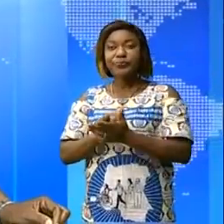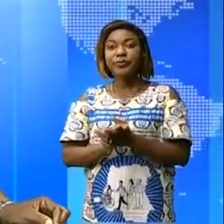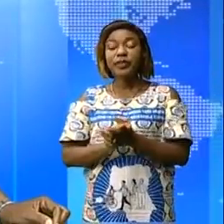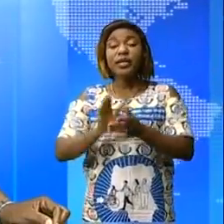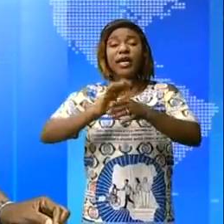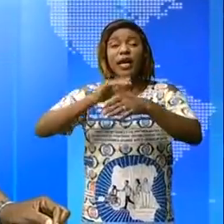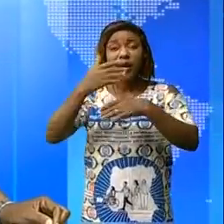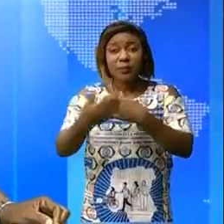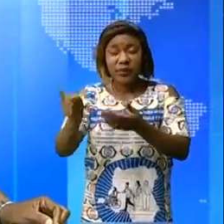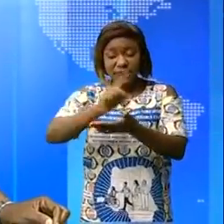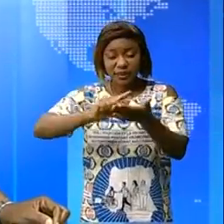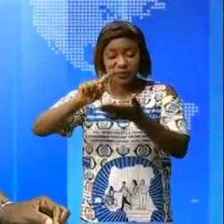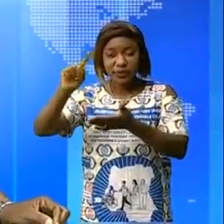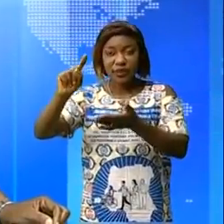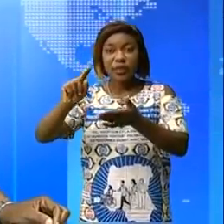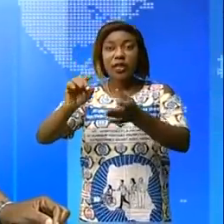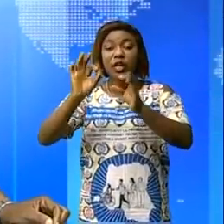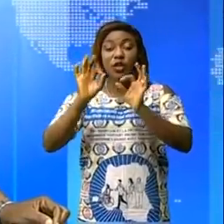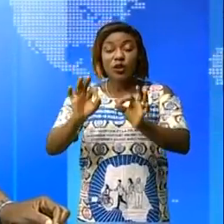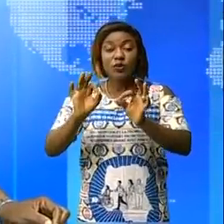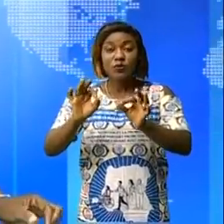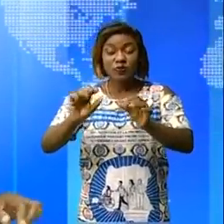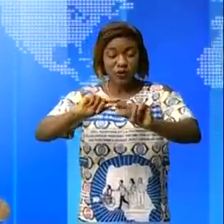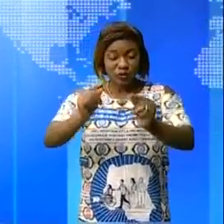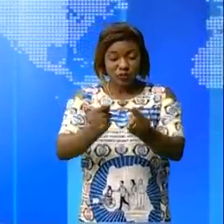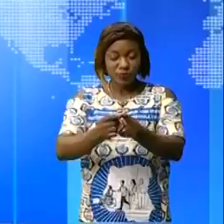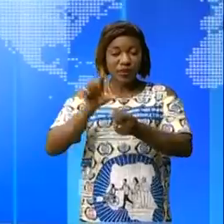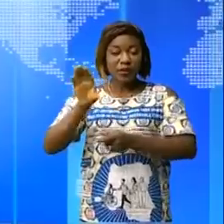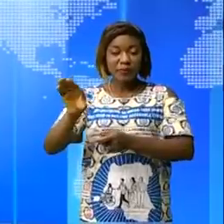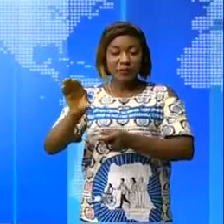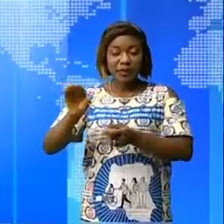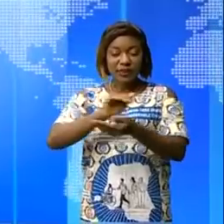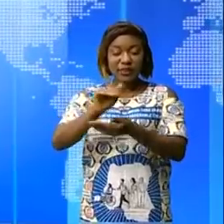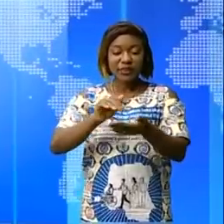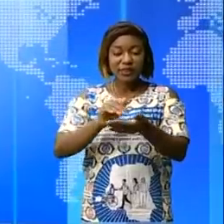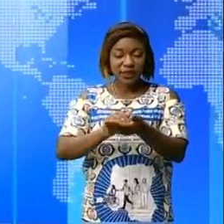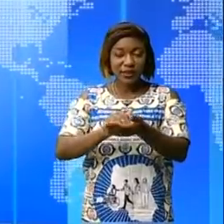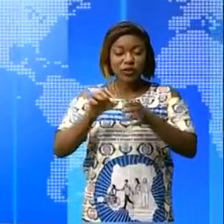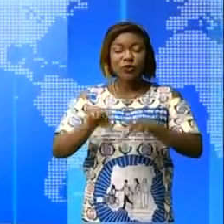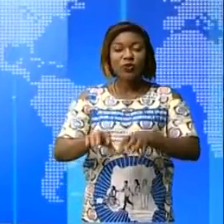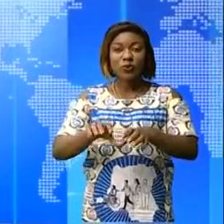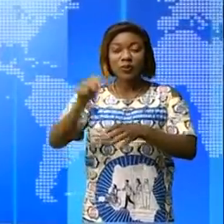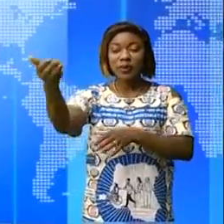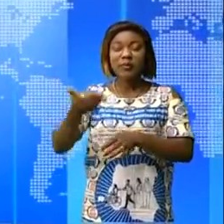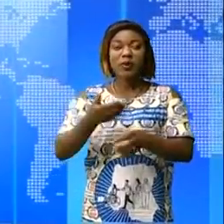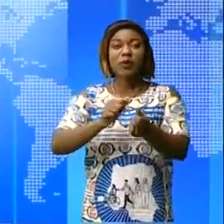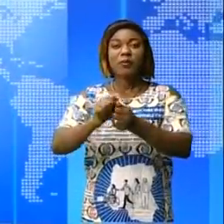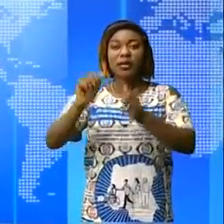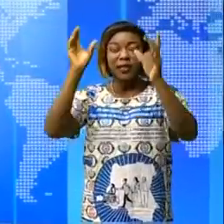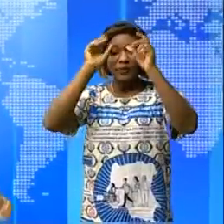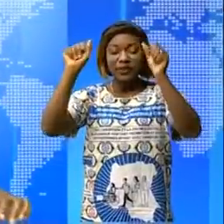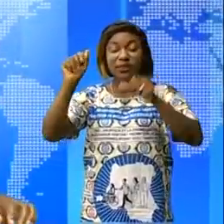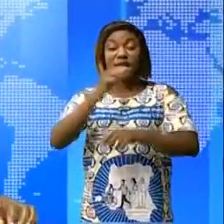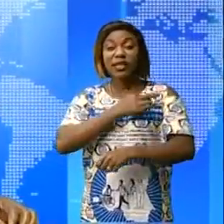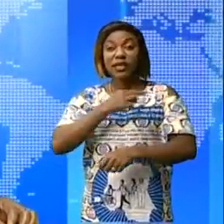juste après ce séminaire, la nouvelle équipe de la Banque centrale du Congo était chez le président de la République non seulement